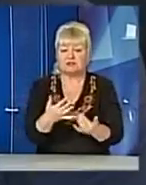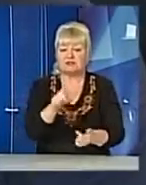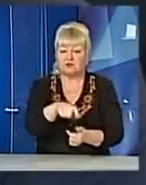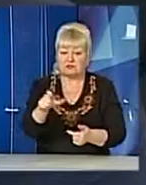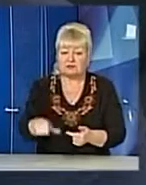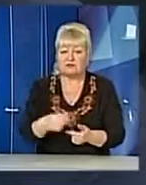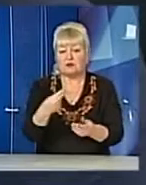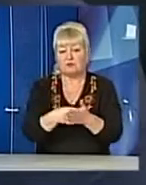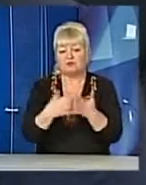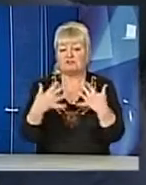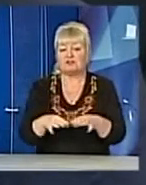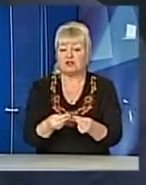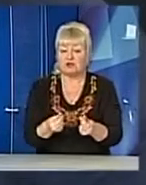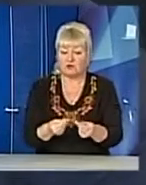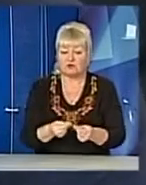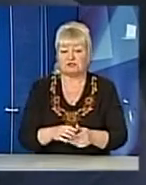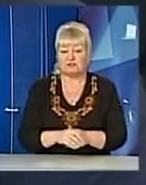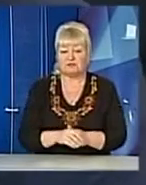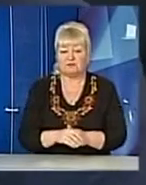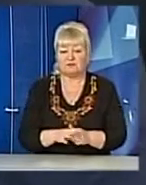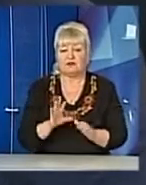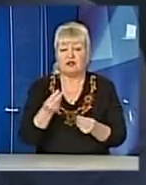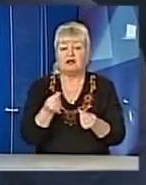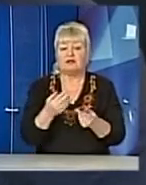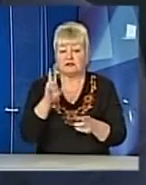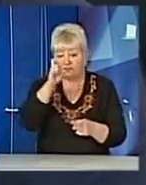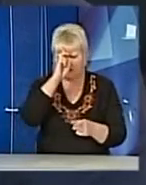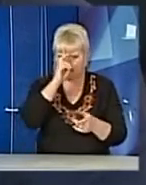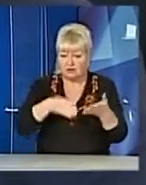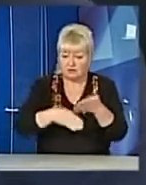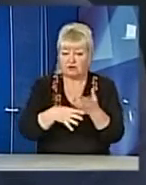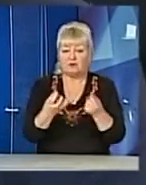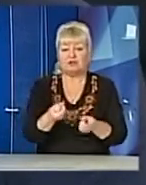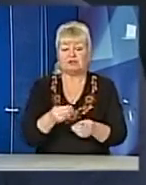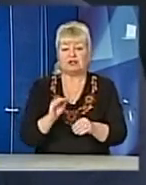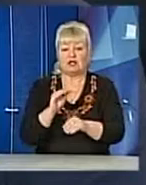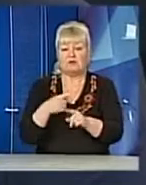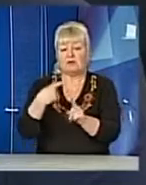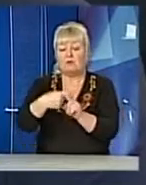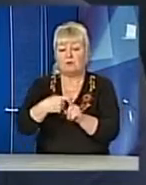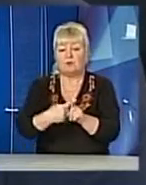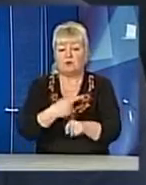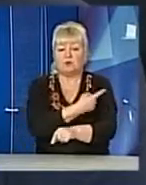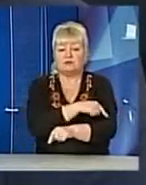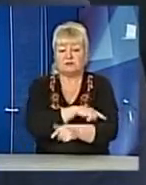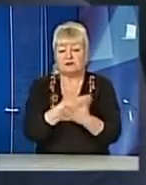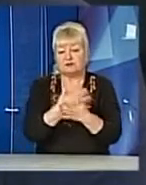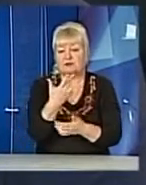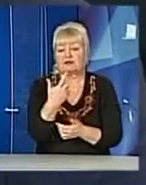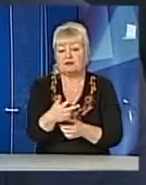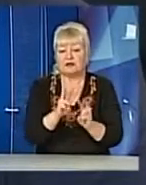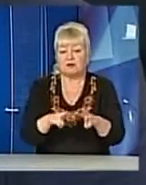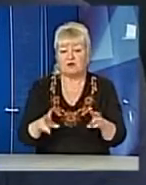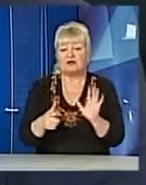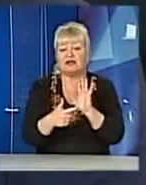Уявіть, 4,3 мільйона тільки реверс на дотації, ще плюс медична порядка біля 3 мільйонів. То ми